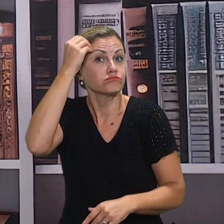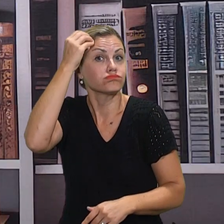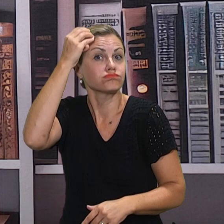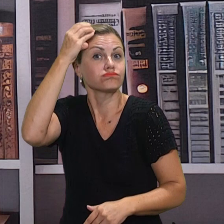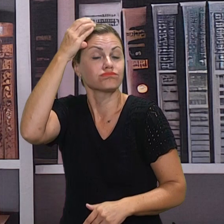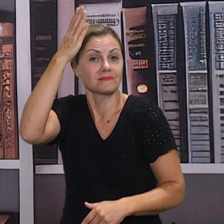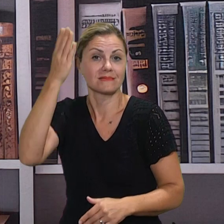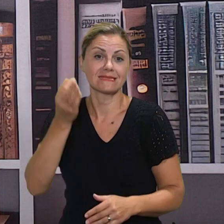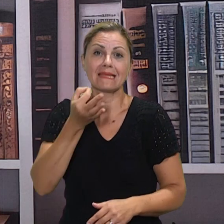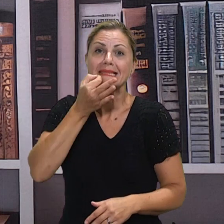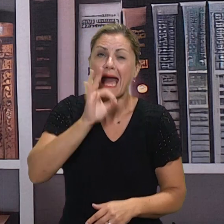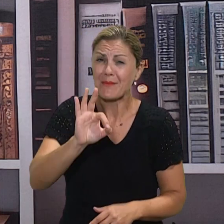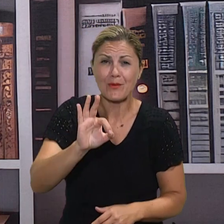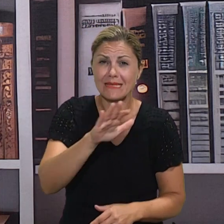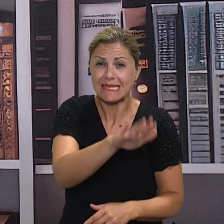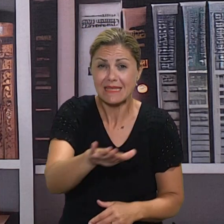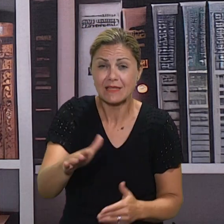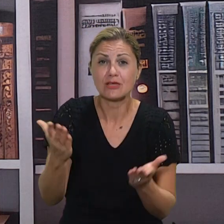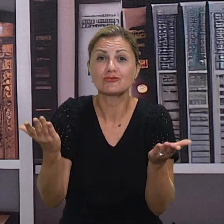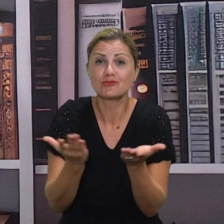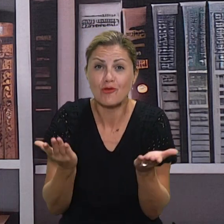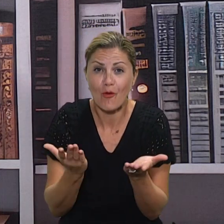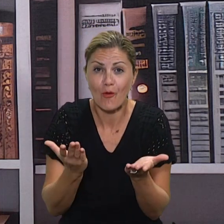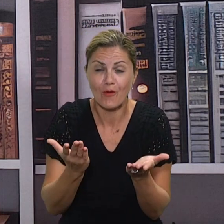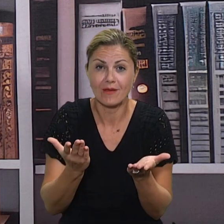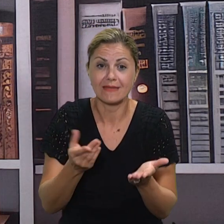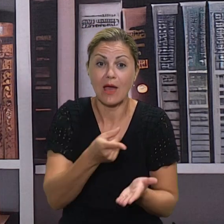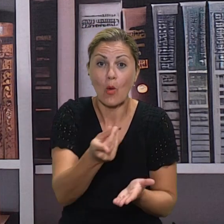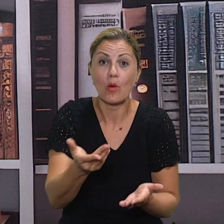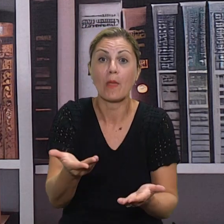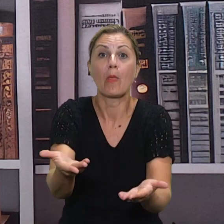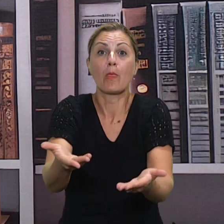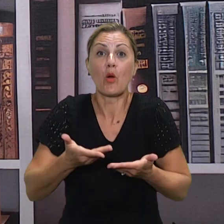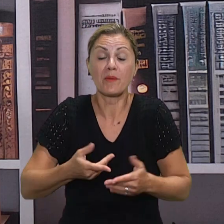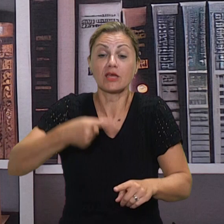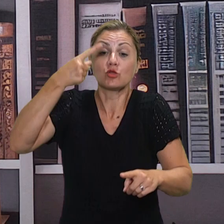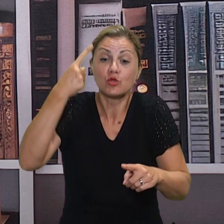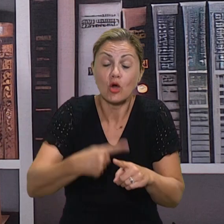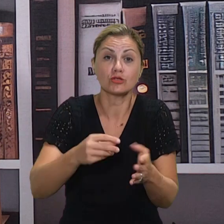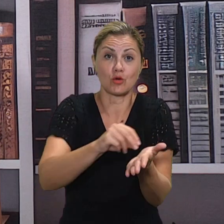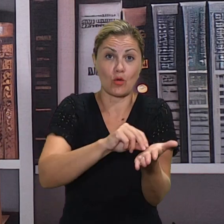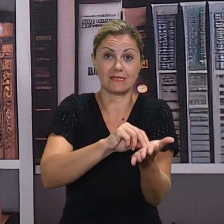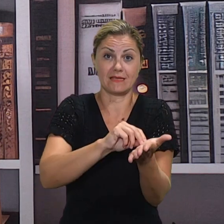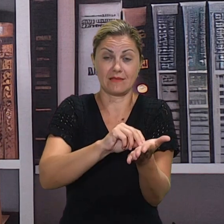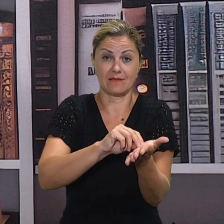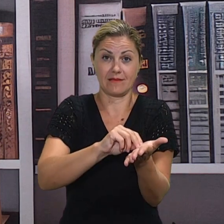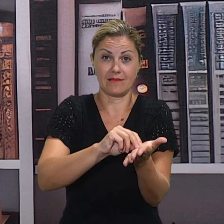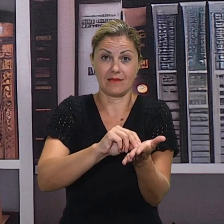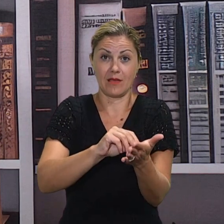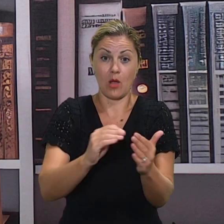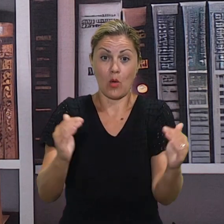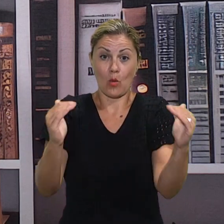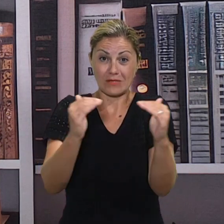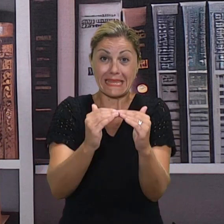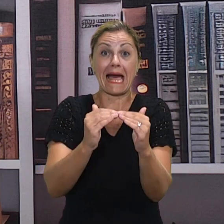najbolje je za djete da mu se da točna ocjena. Njegovu znanje, ono vrednovanje. Tako je. A